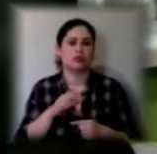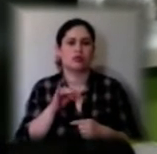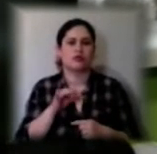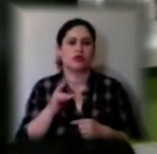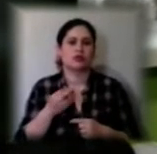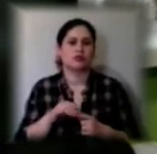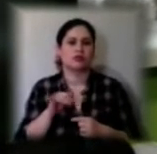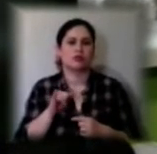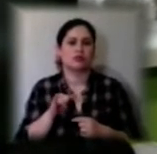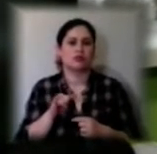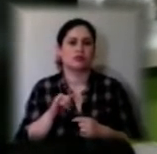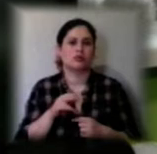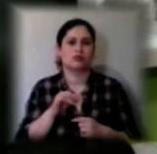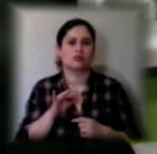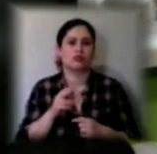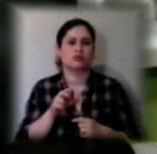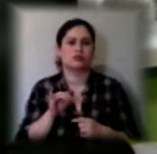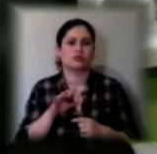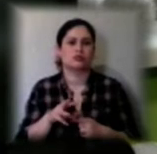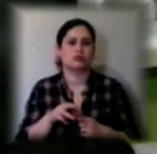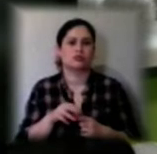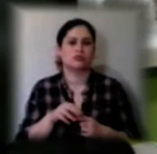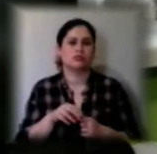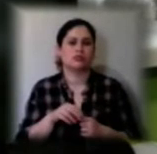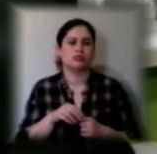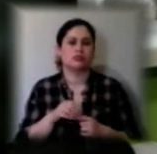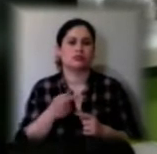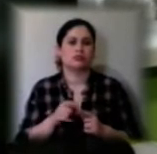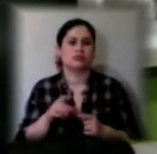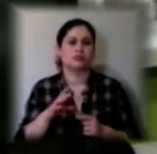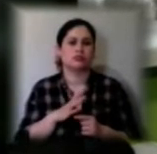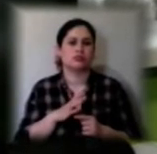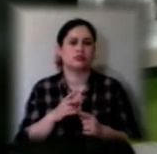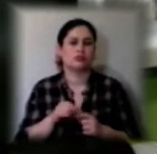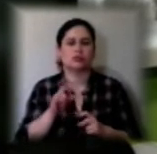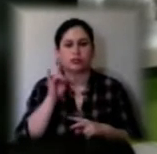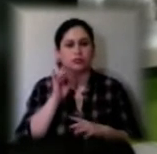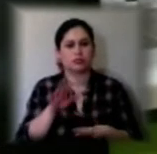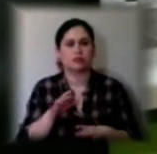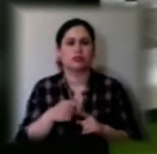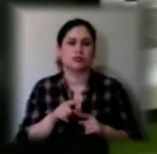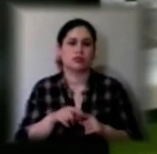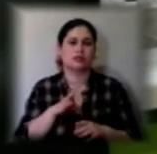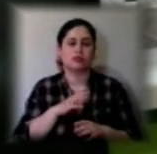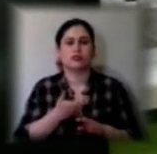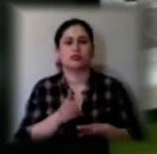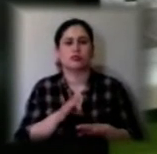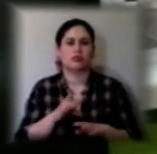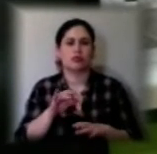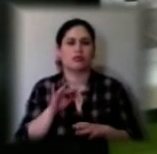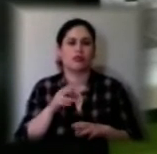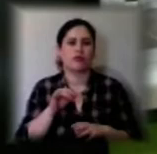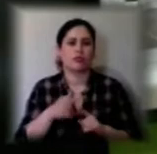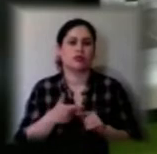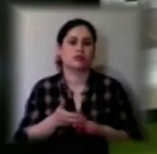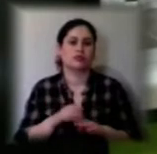додатку Zoom. Це було несподівано, це було важко. В онлайн форматі важче, тому